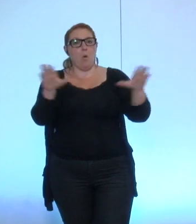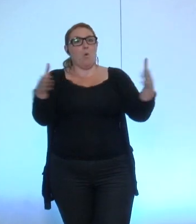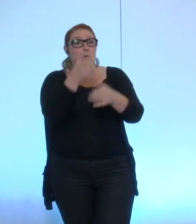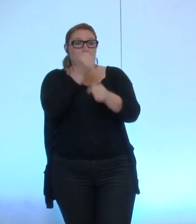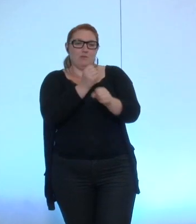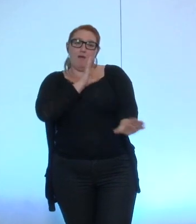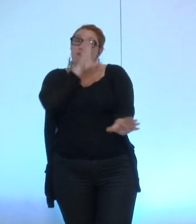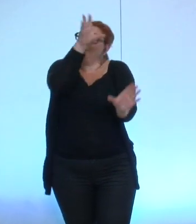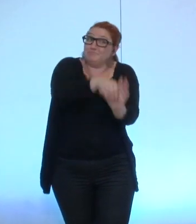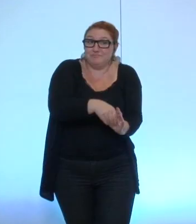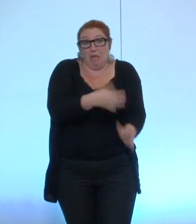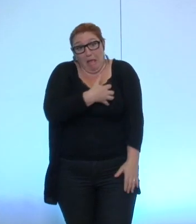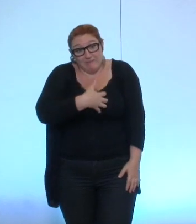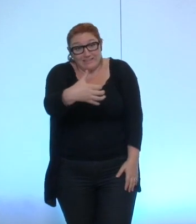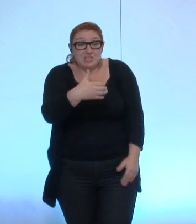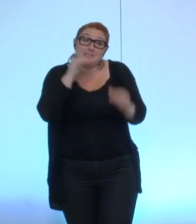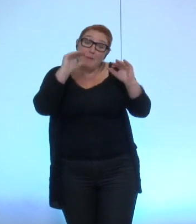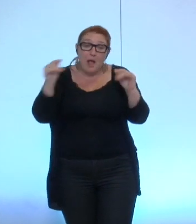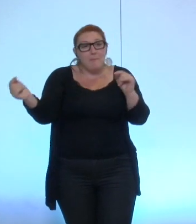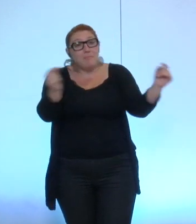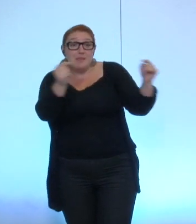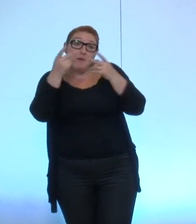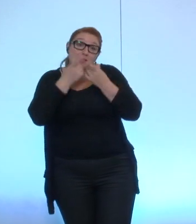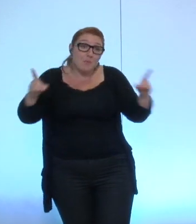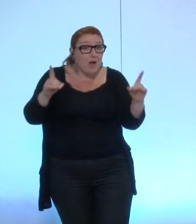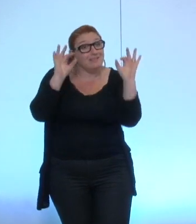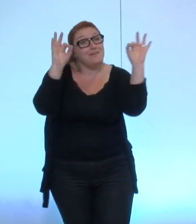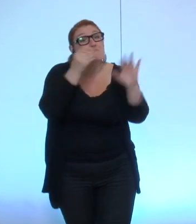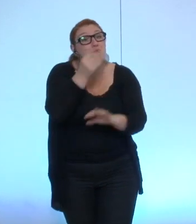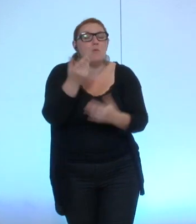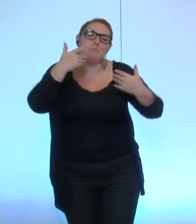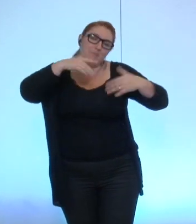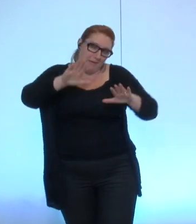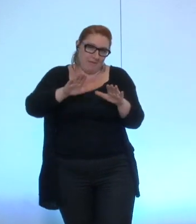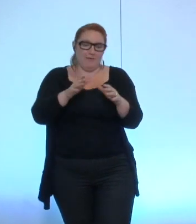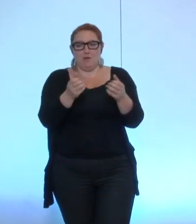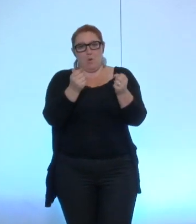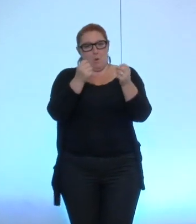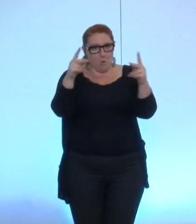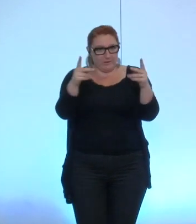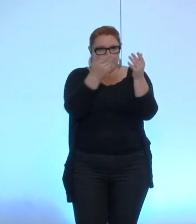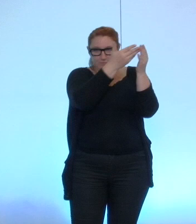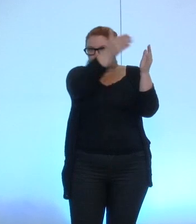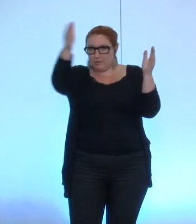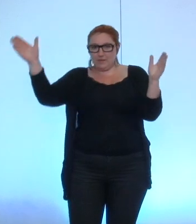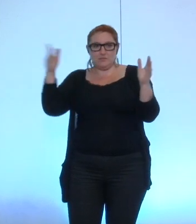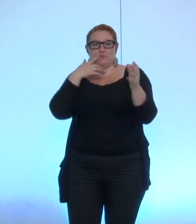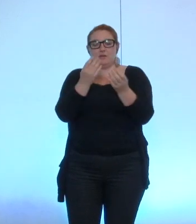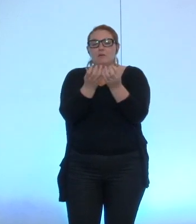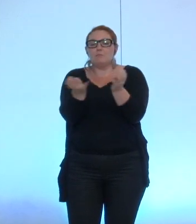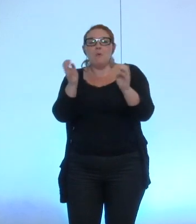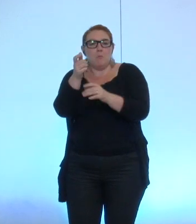avec une richesse qui n'aurait pas forcément nuit au débat démocratique mais donc nous élargissons donc les membres de la commission à tous les conseillers municipaux